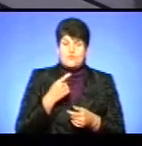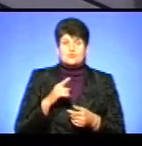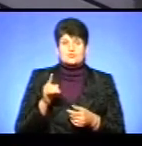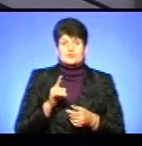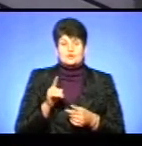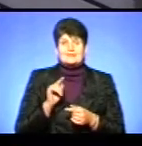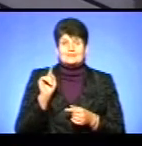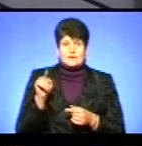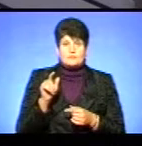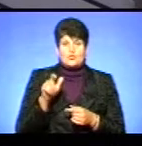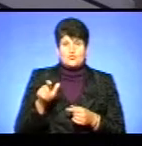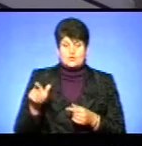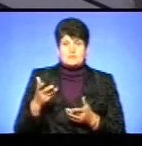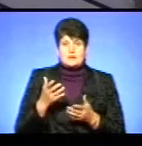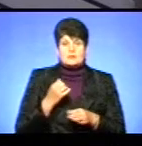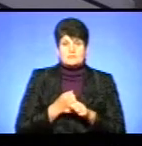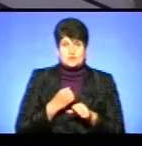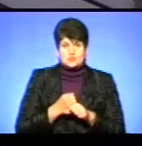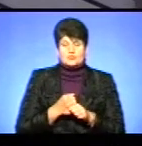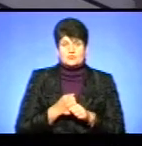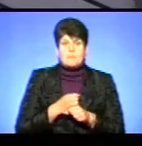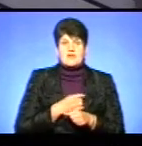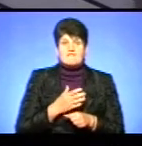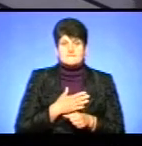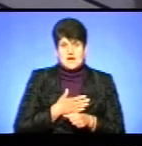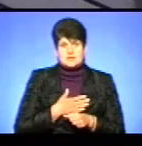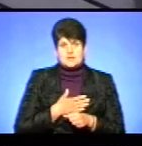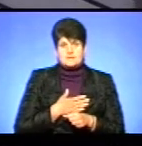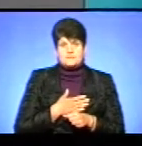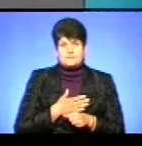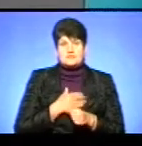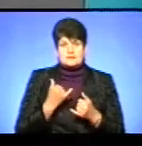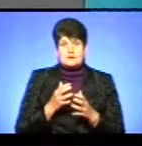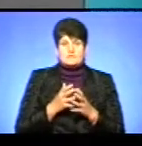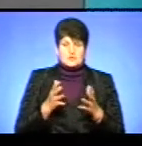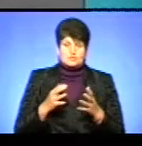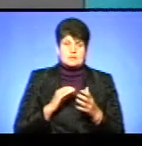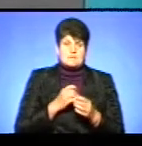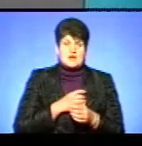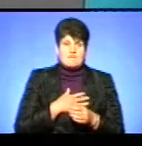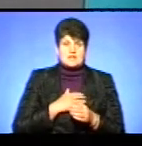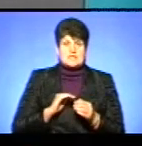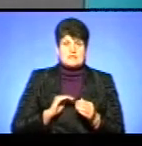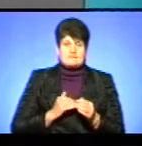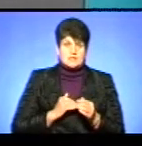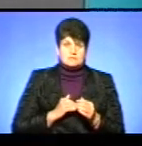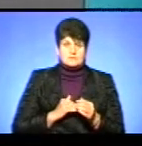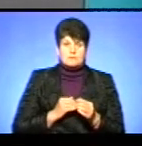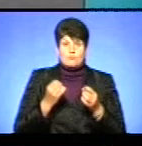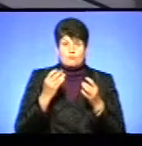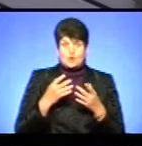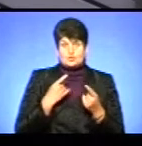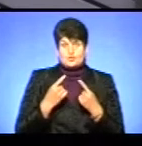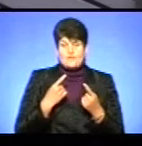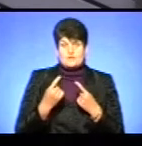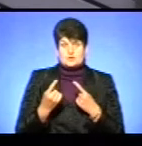тим людям, які працюють в тих приватних, ну, зараз в основному все приватні фірми, підприємствах далі, просто говорити,